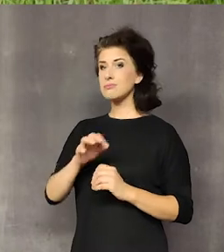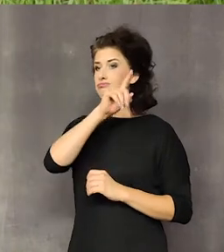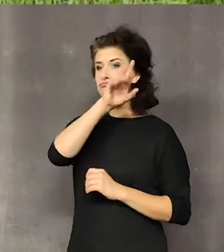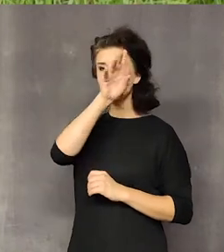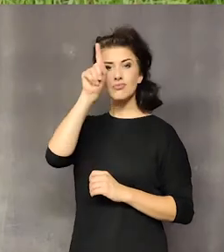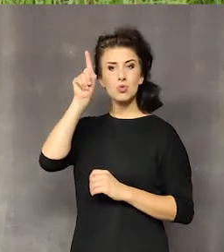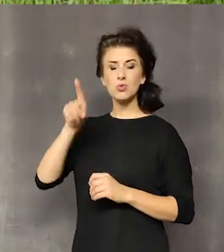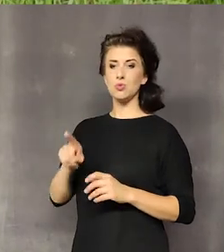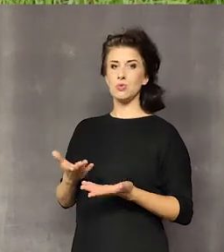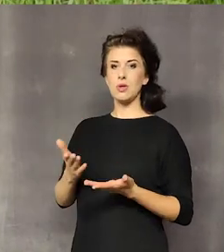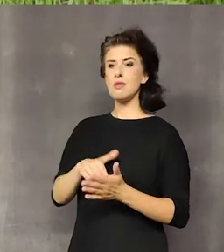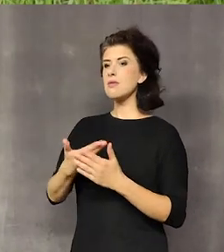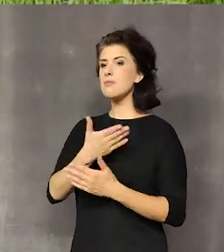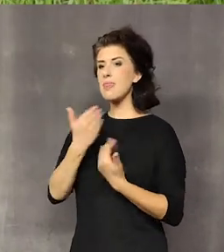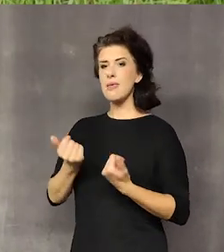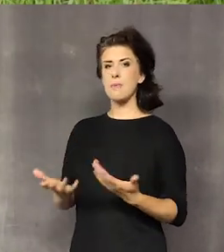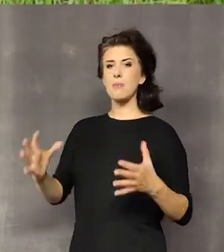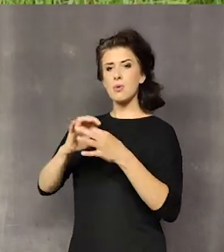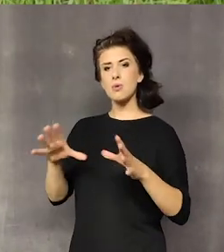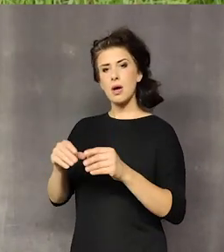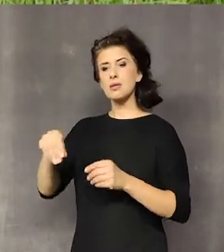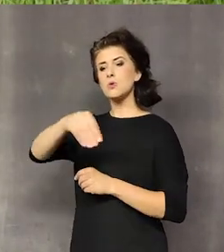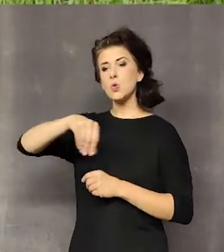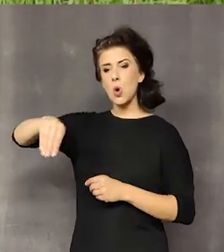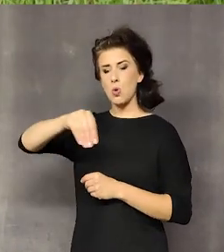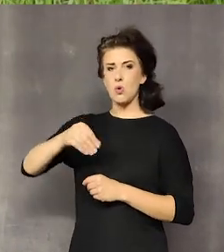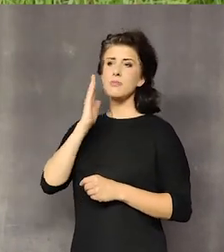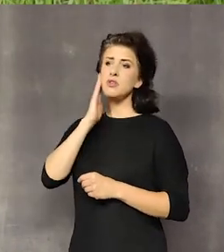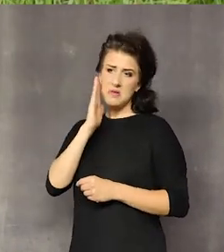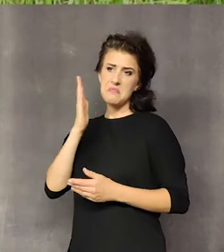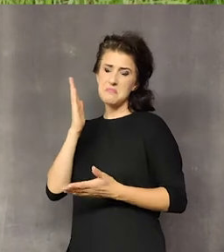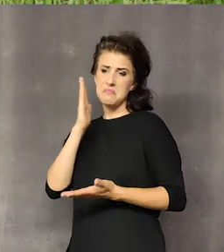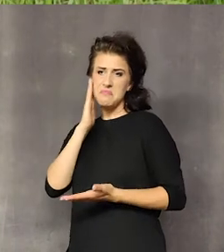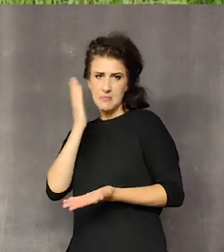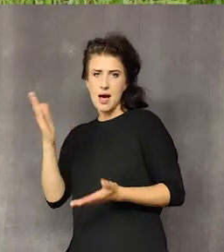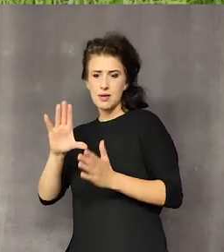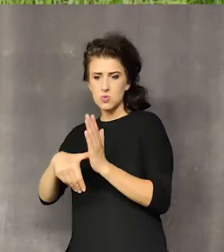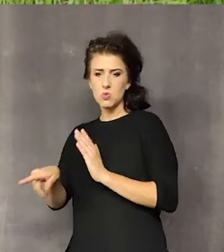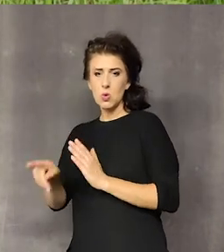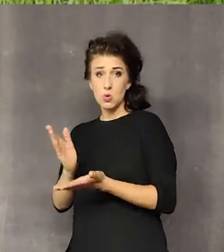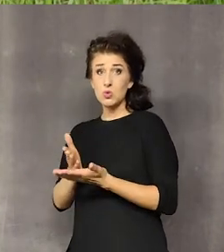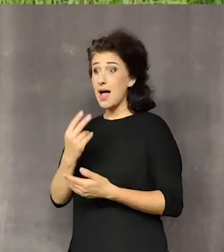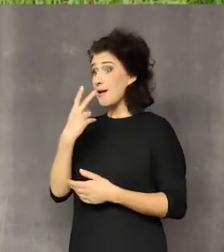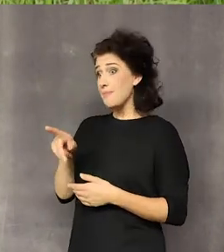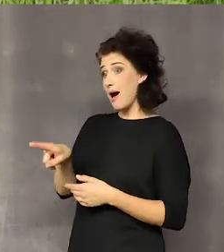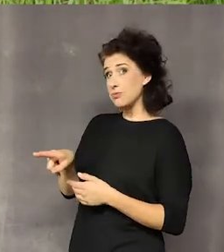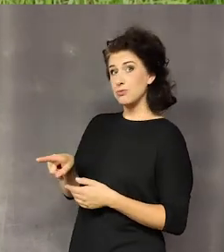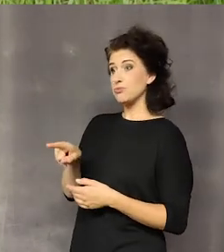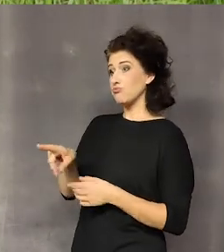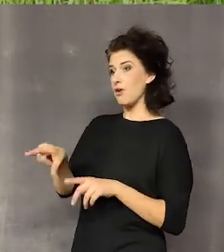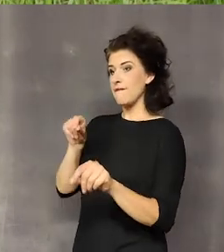nawet nie są związani, można powiedzieć, z zielarstwem, czy mieszkają gdzieś w mieście, ale chcą po prostu zobaczyć, która roślina może im pomóc,